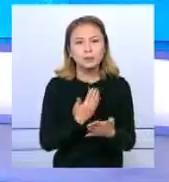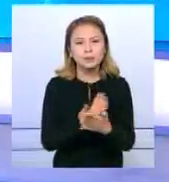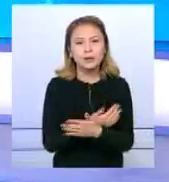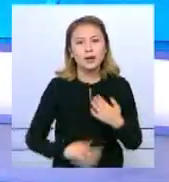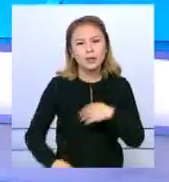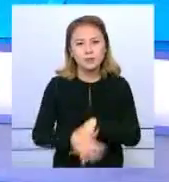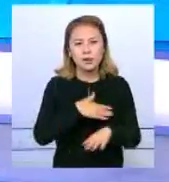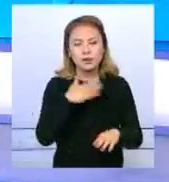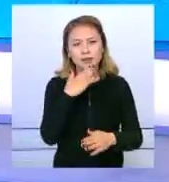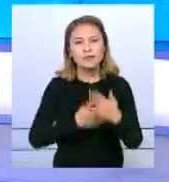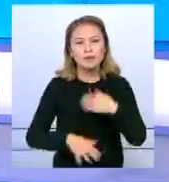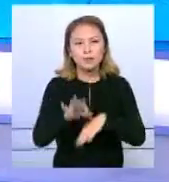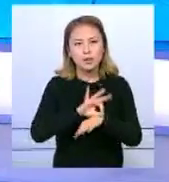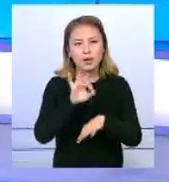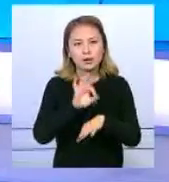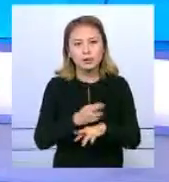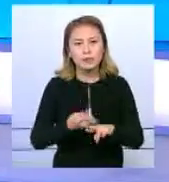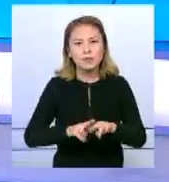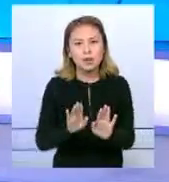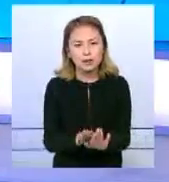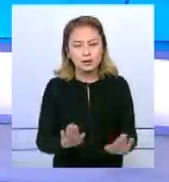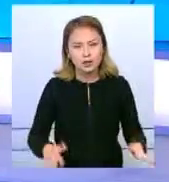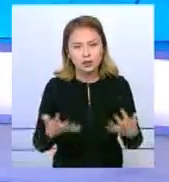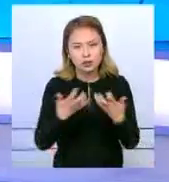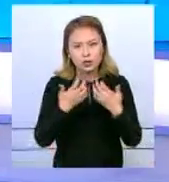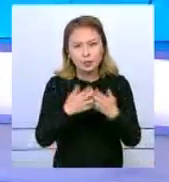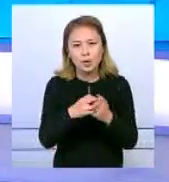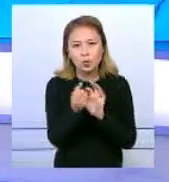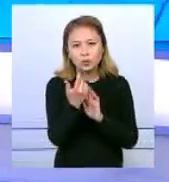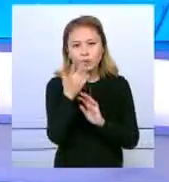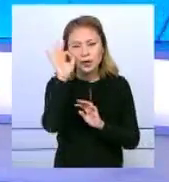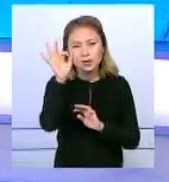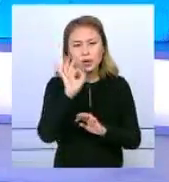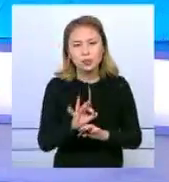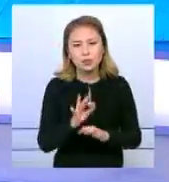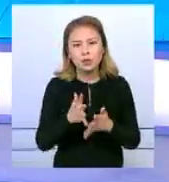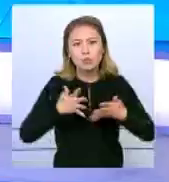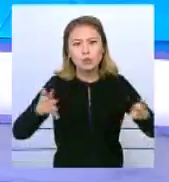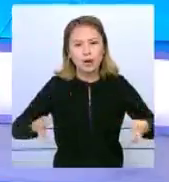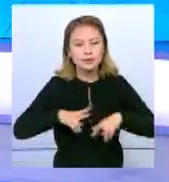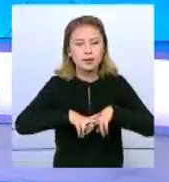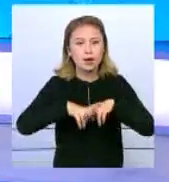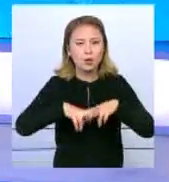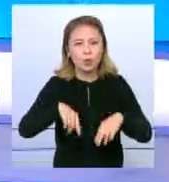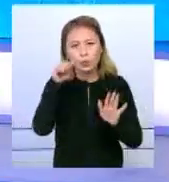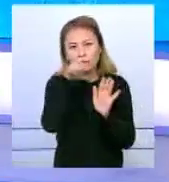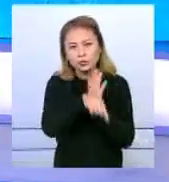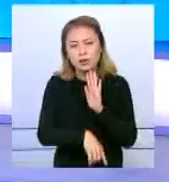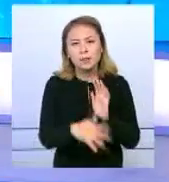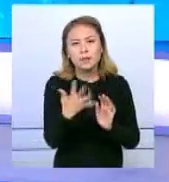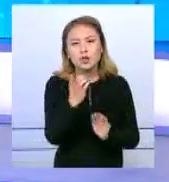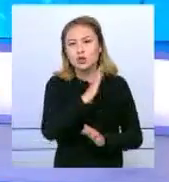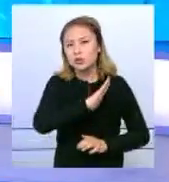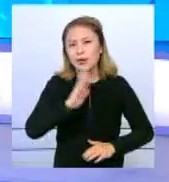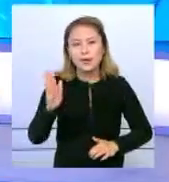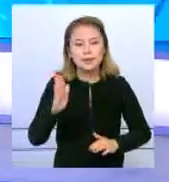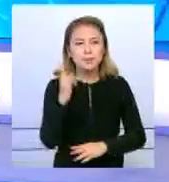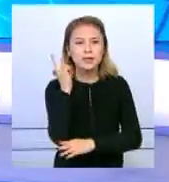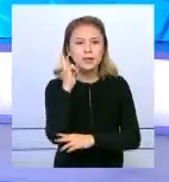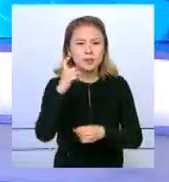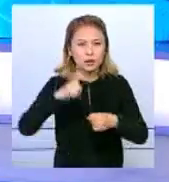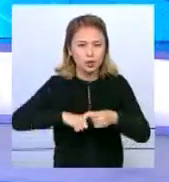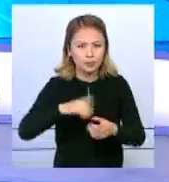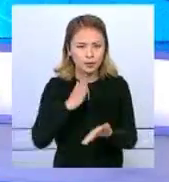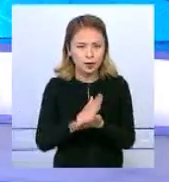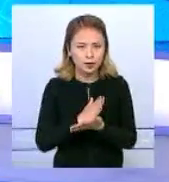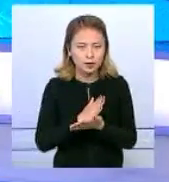Елімізде аутизм дертіне шалдыққан балалар саны жыл сайын 13%-ға өзіп біледі. Бір ғана Астананың өзінде 500-ден астам